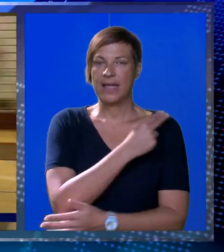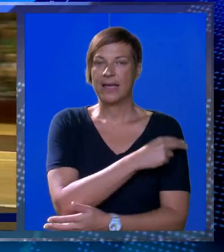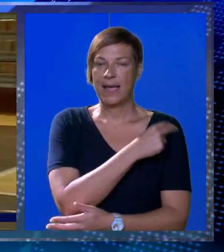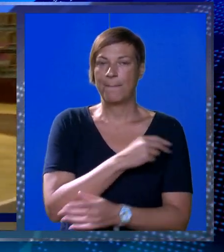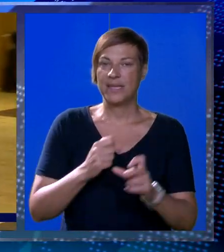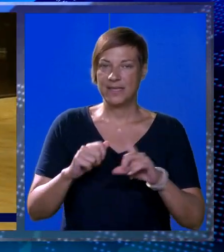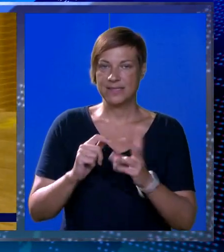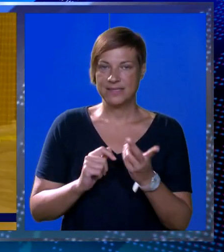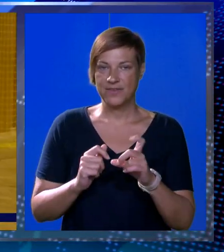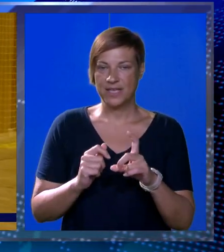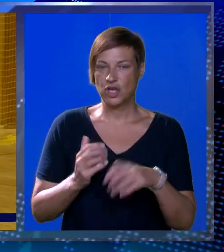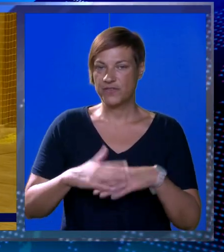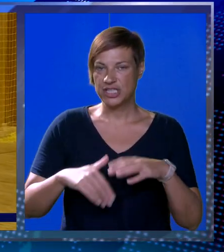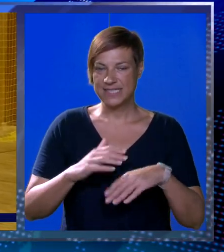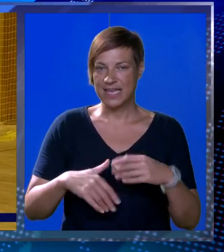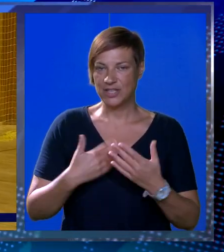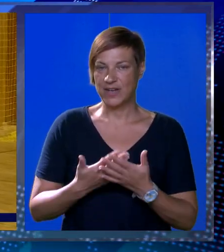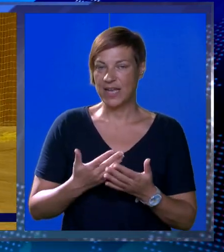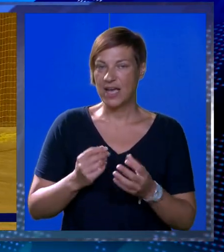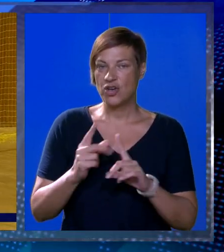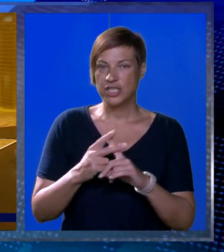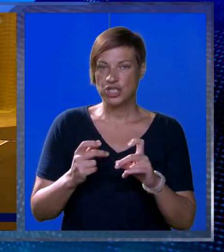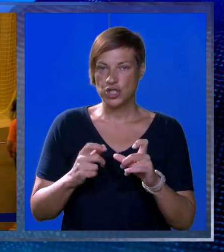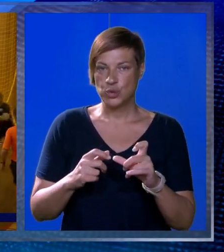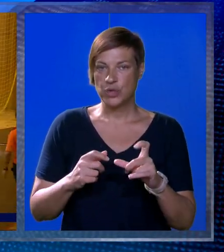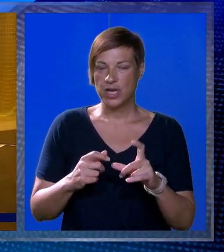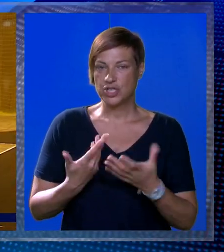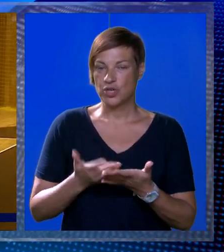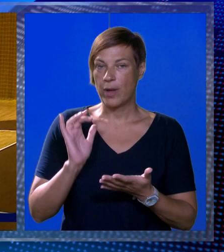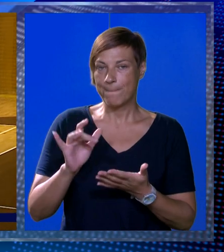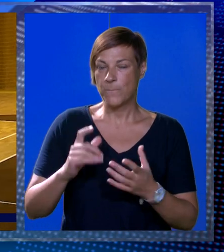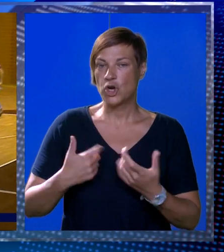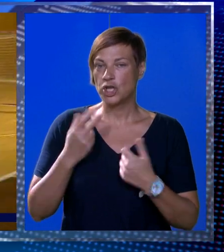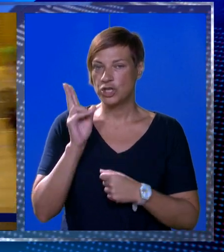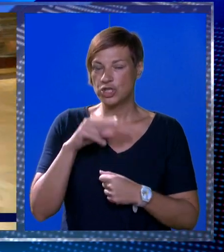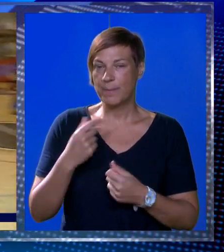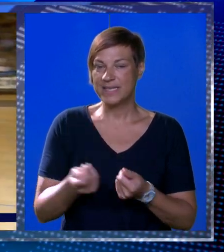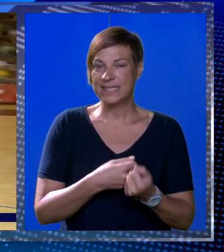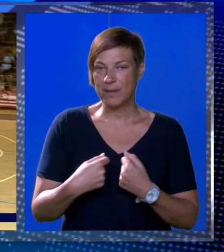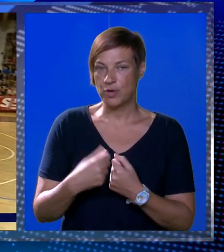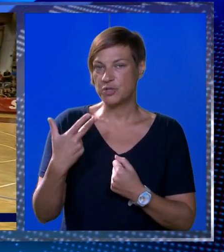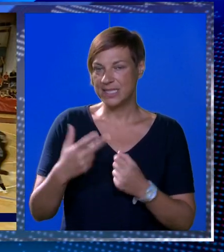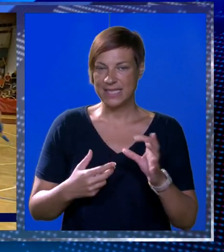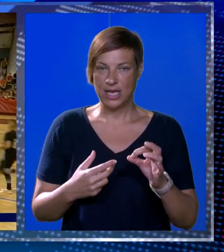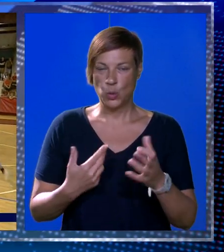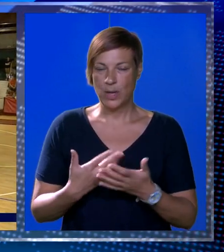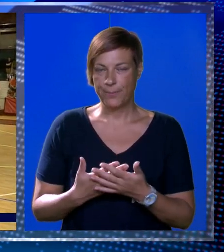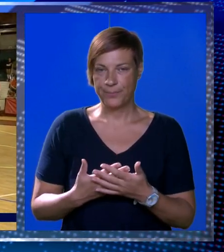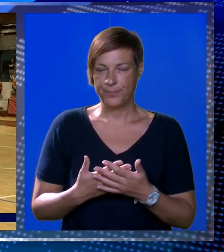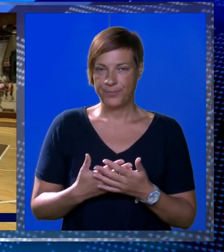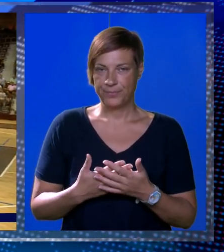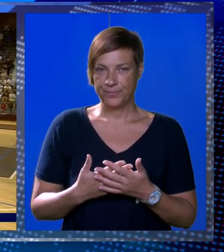Kapetan Krove Cvjetković također zadovoljan kao i Maro Đuraš koji je pogodio mražu šibenske momčadi za 3-0